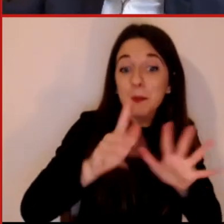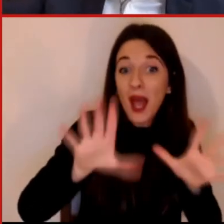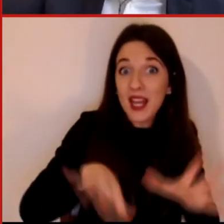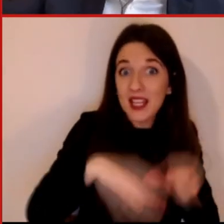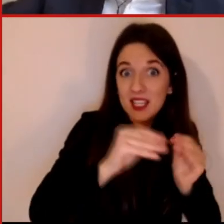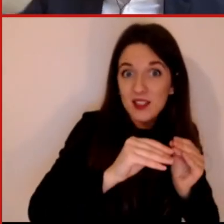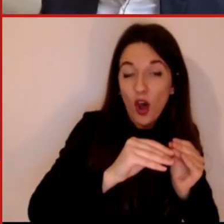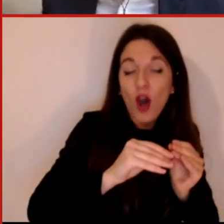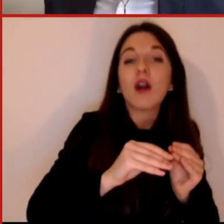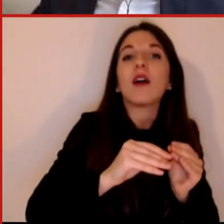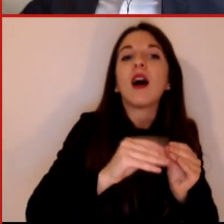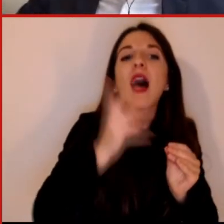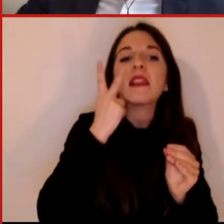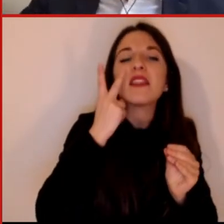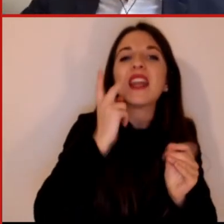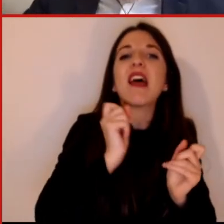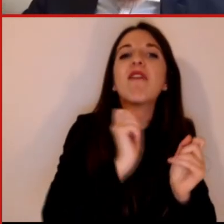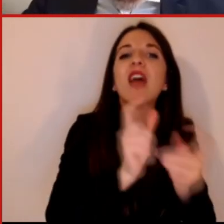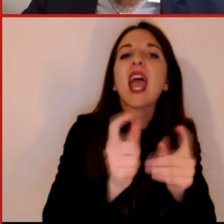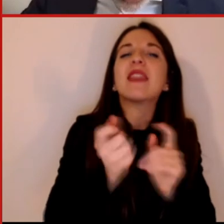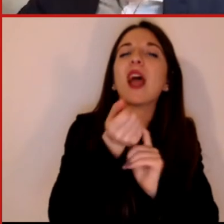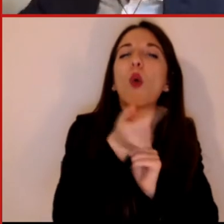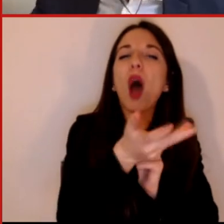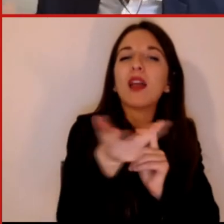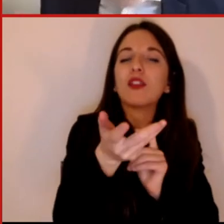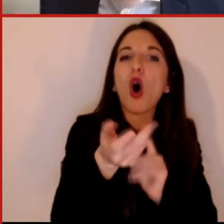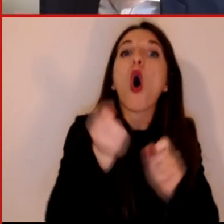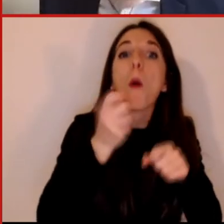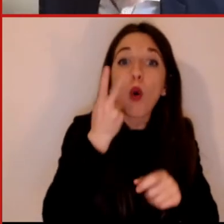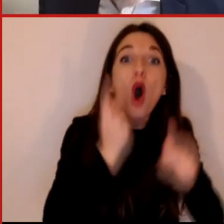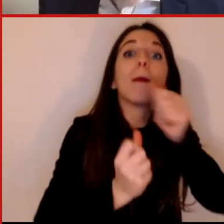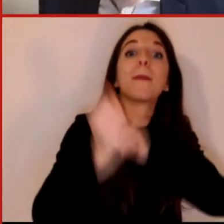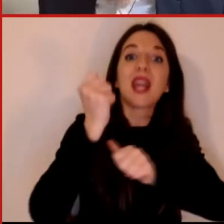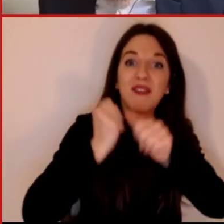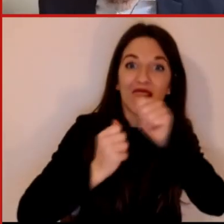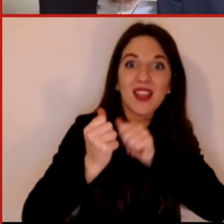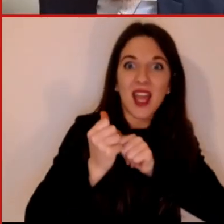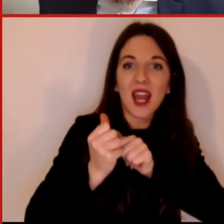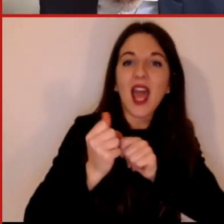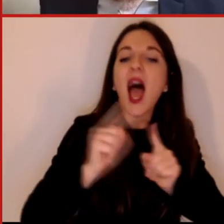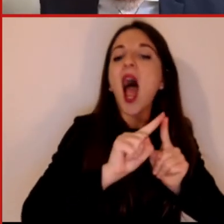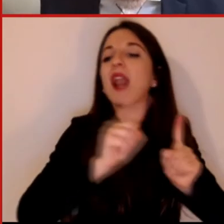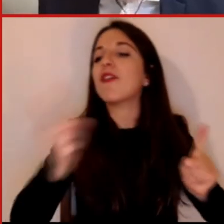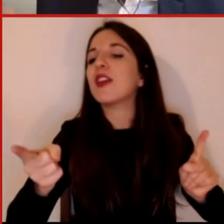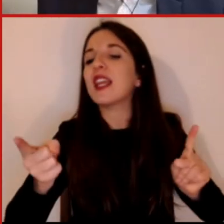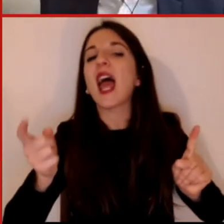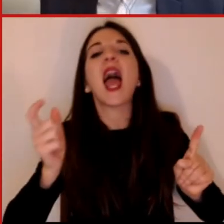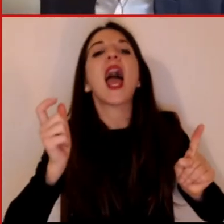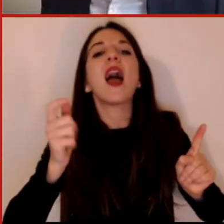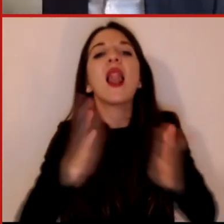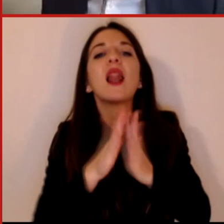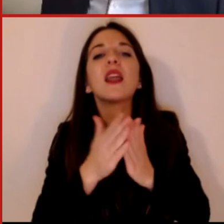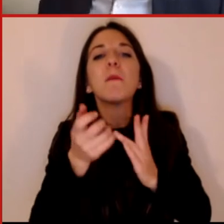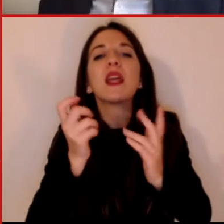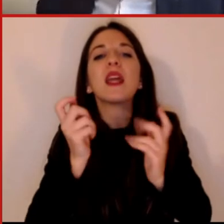della vita commerciale del libro il numero di copie venduto, queste sono cose che vengono usate costantemente anche se